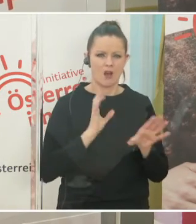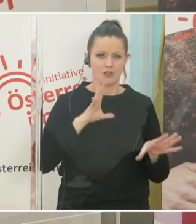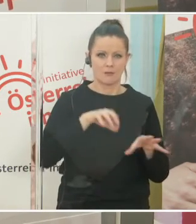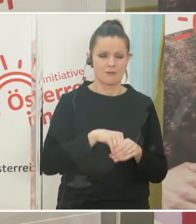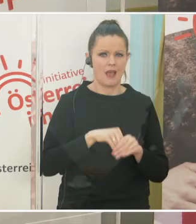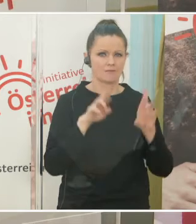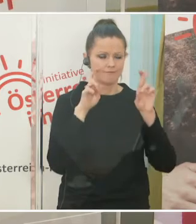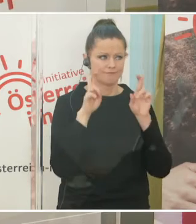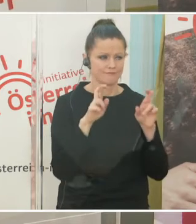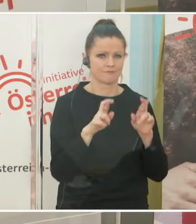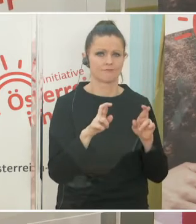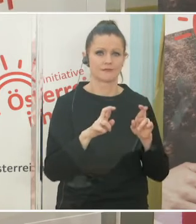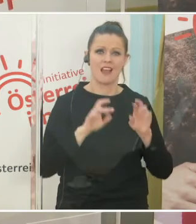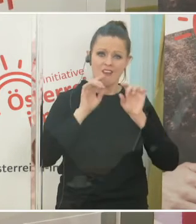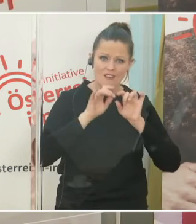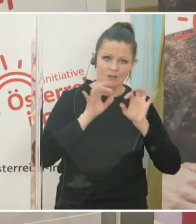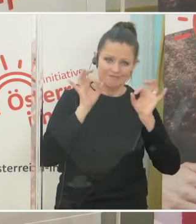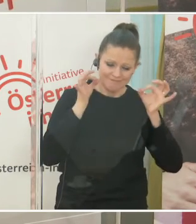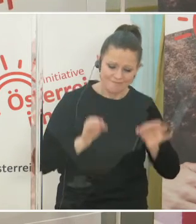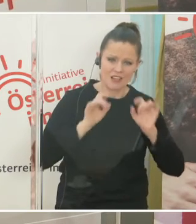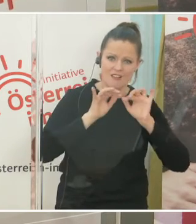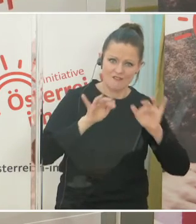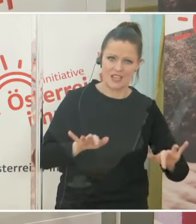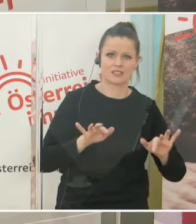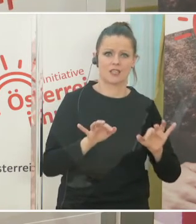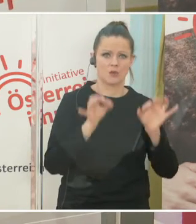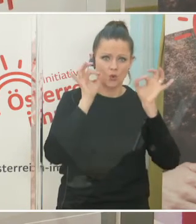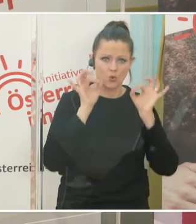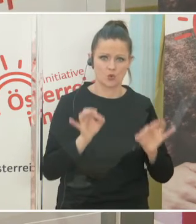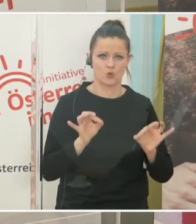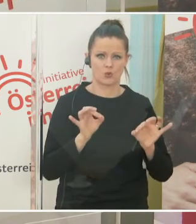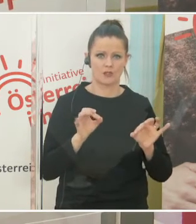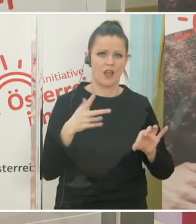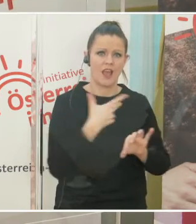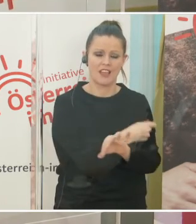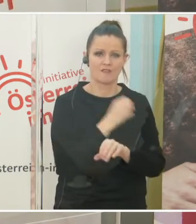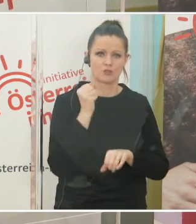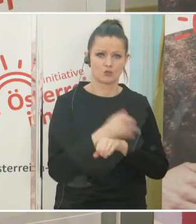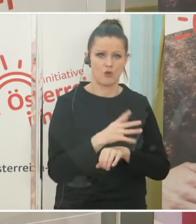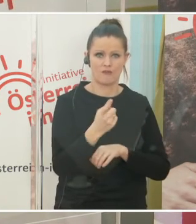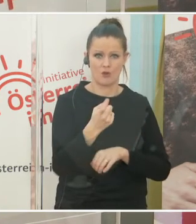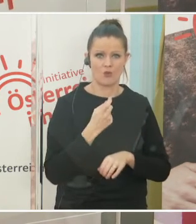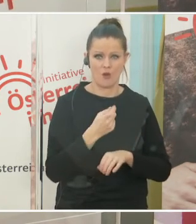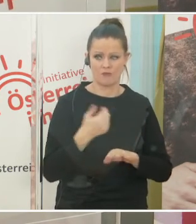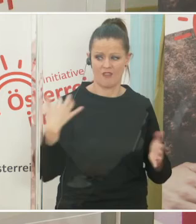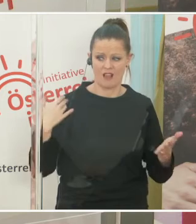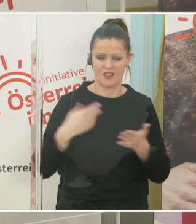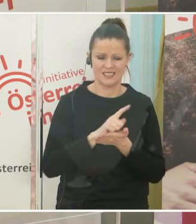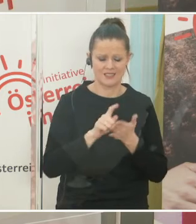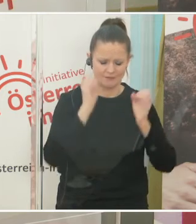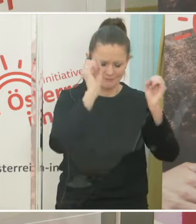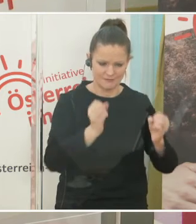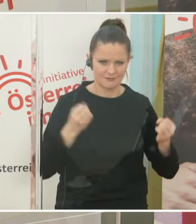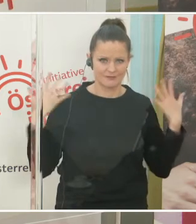wirksamen und sicheren Impfstoff endlich diese Zeit hinter uns lassen zu können. Mit den jetzt